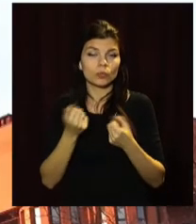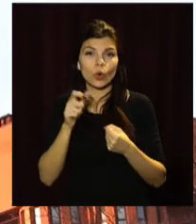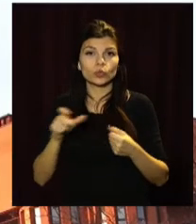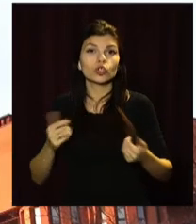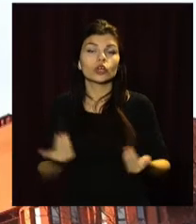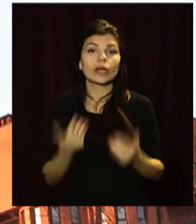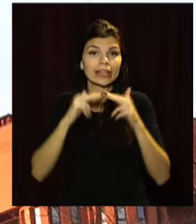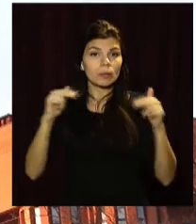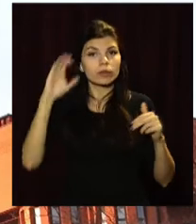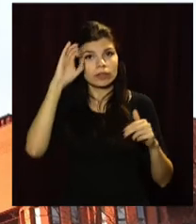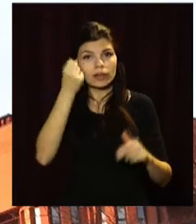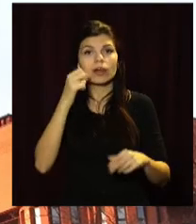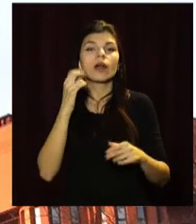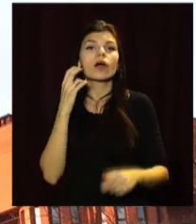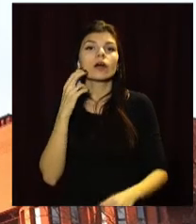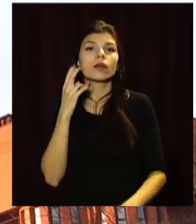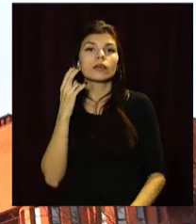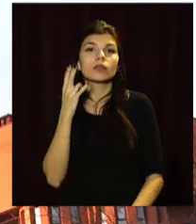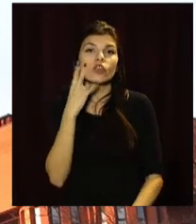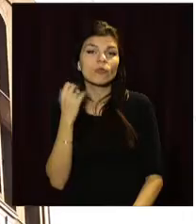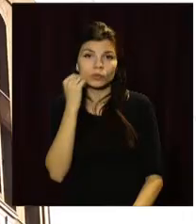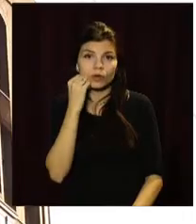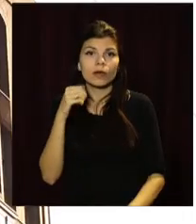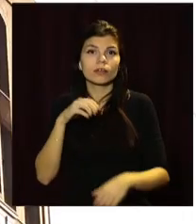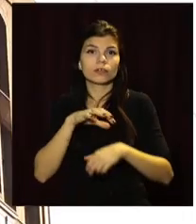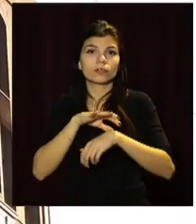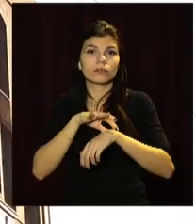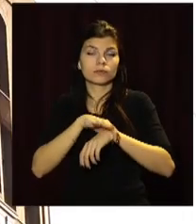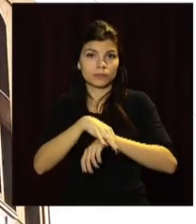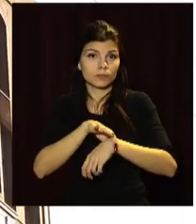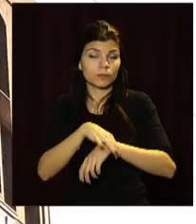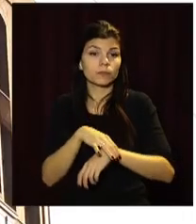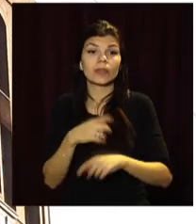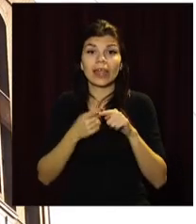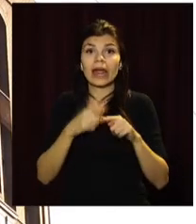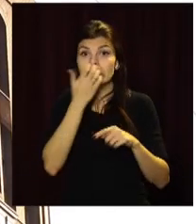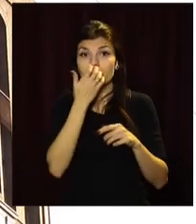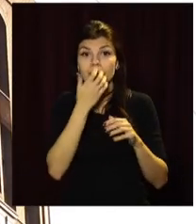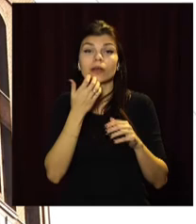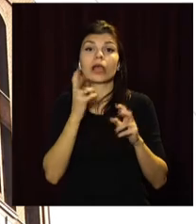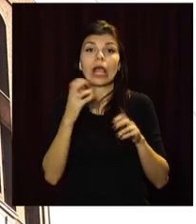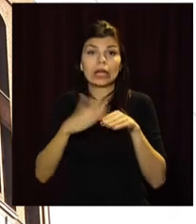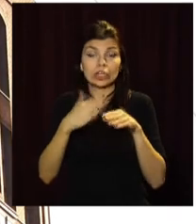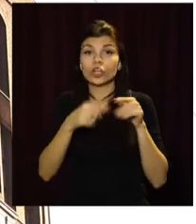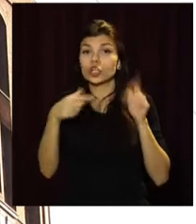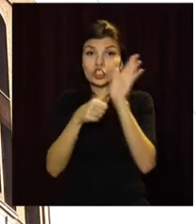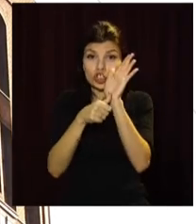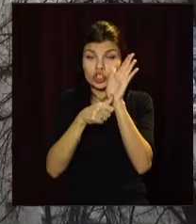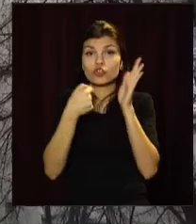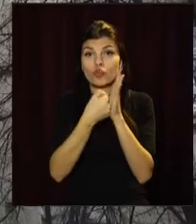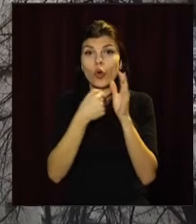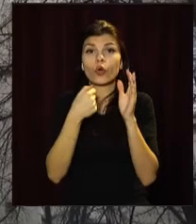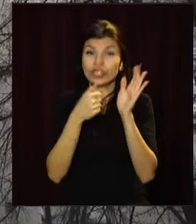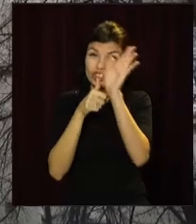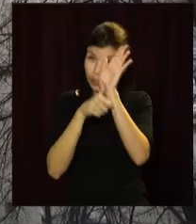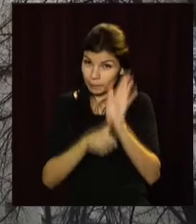Павлограда, Новомосковська, Кам'янського, Покрова. Цьогоріч теплі кредити брали на строк від 6 місяців до 10 років. За 5 років